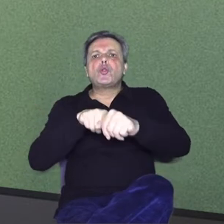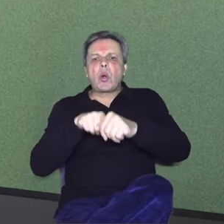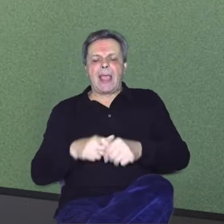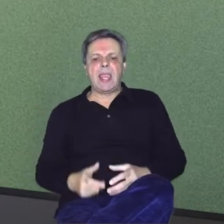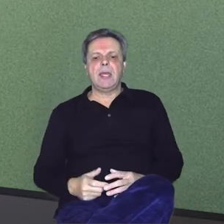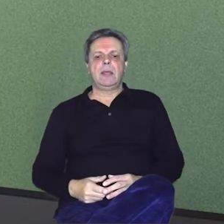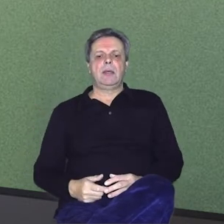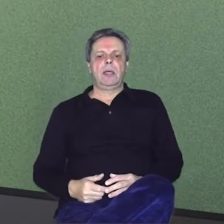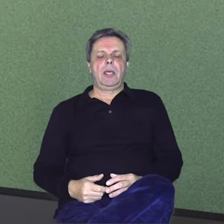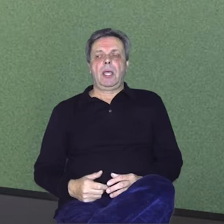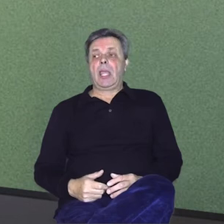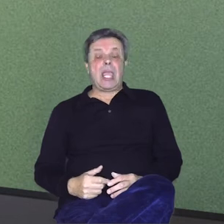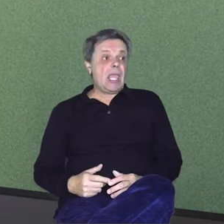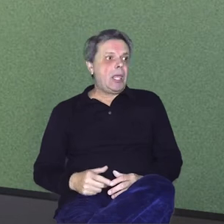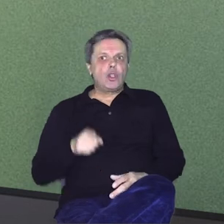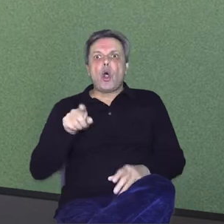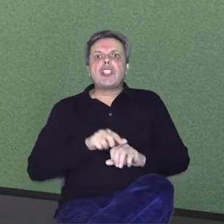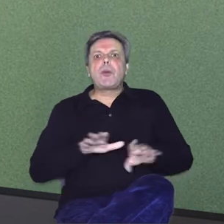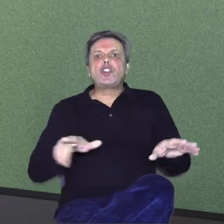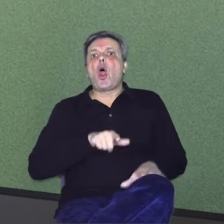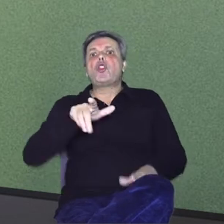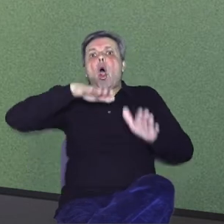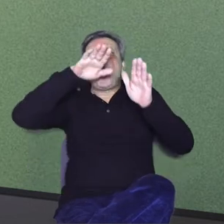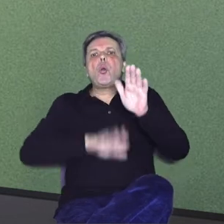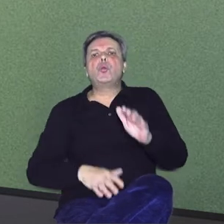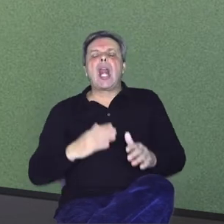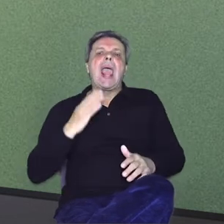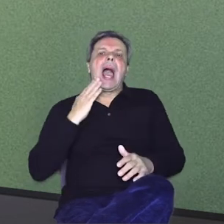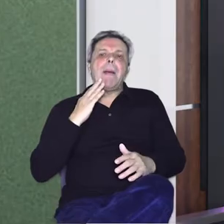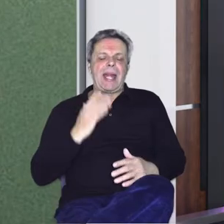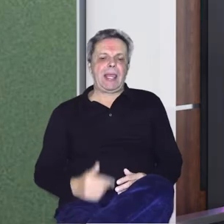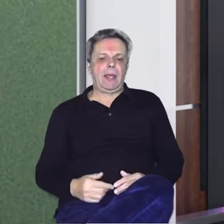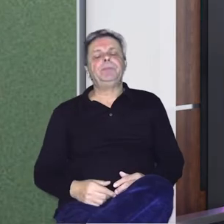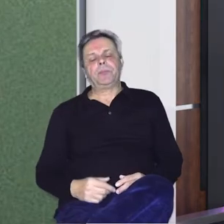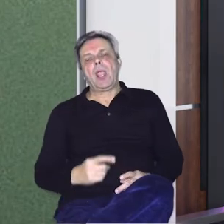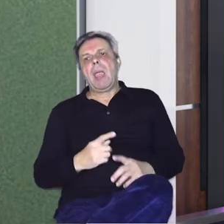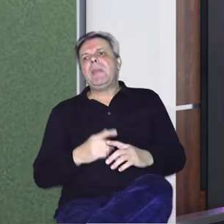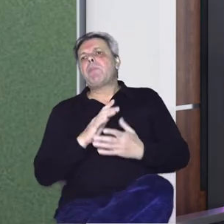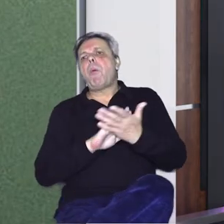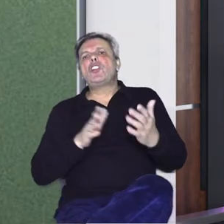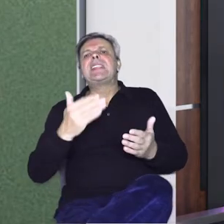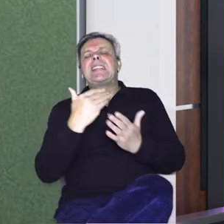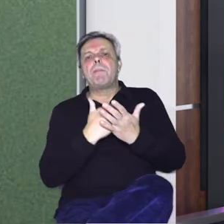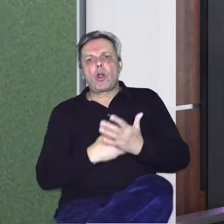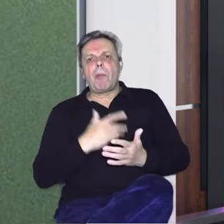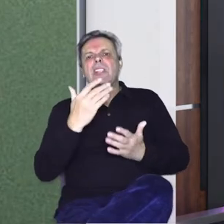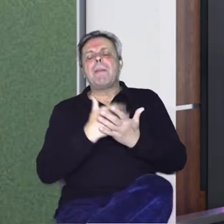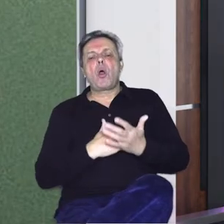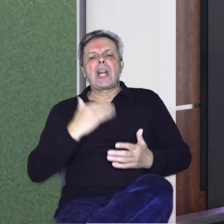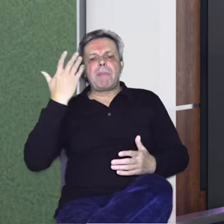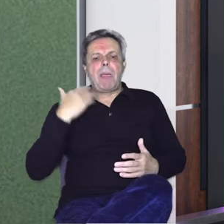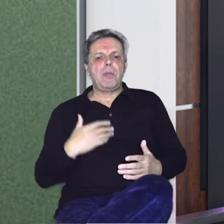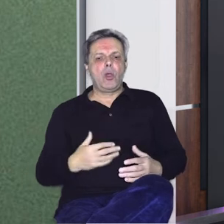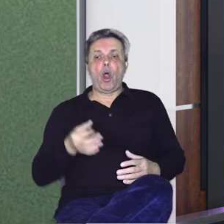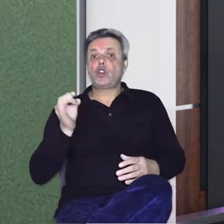Čujem da se skroz do Južne Amerike proširilo taj radijski radio. Da, mi smo krenuli s tim programom i taj program je